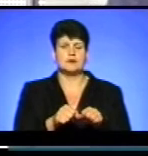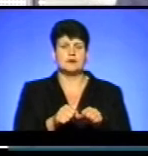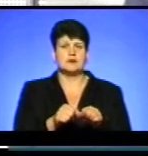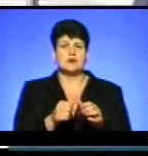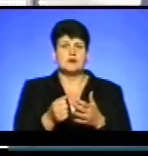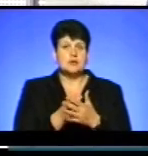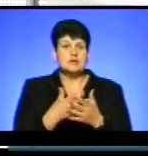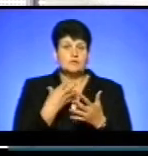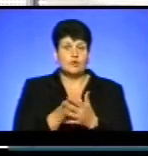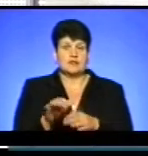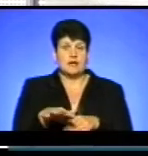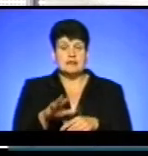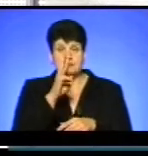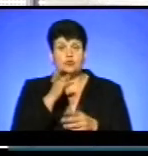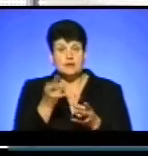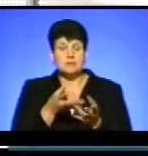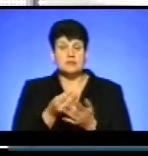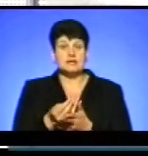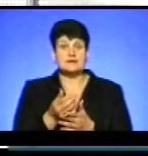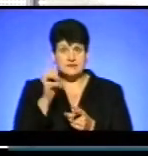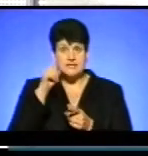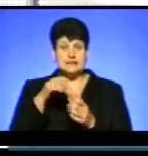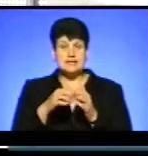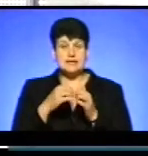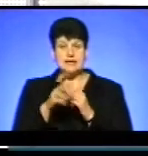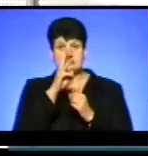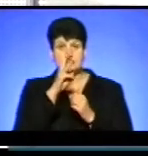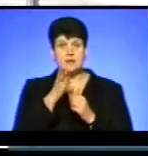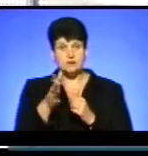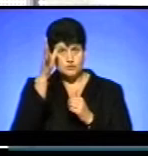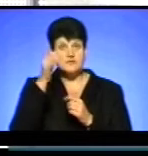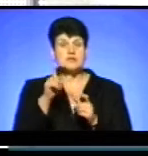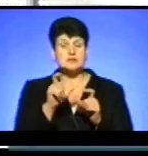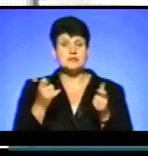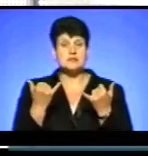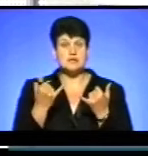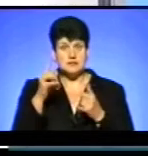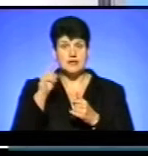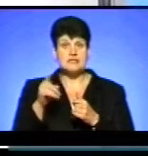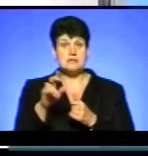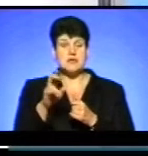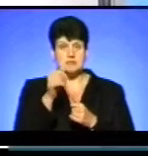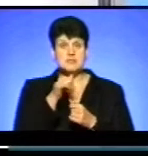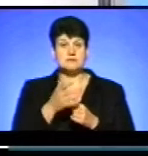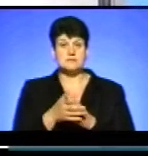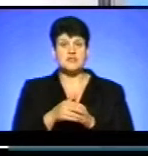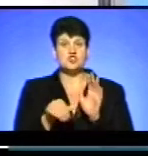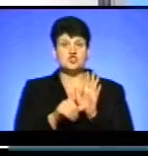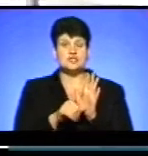А заробітну плату треба виплачувати. Ви знаєте, який середньомісячний розмір заробітної плати освітян зараз за березень місяця? Який, розкажіть?